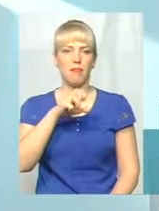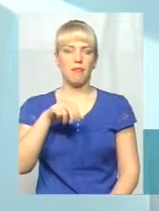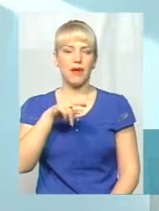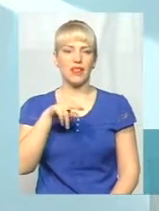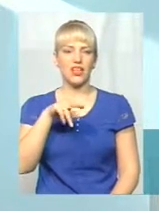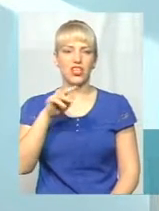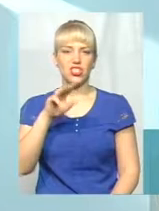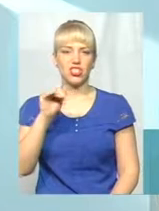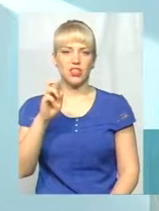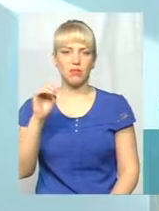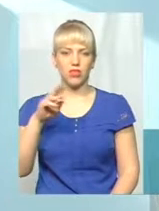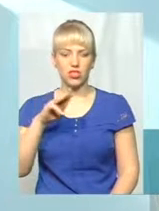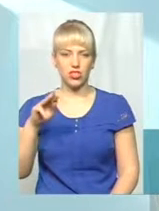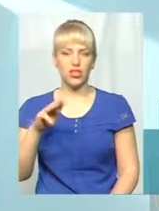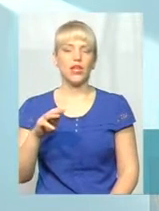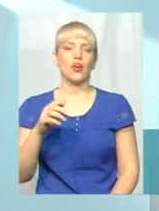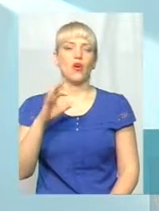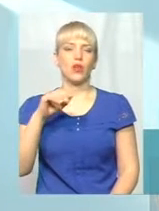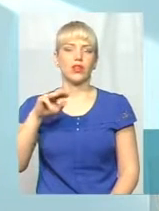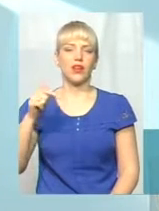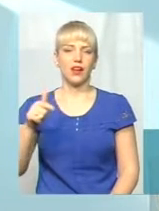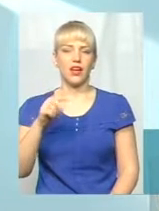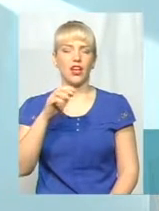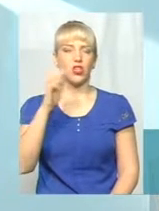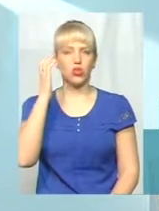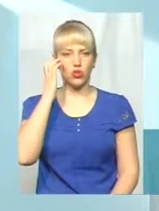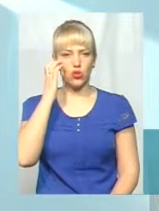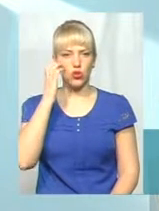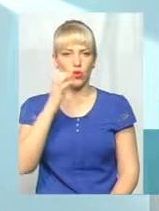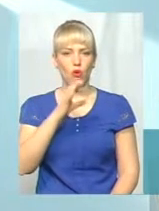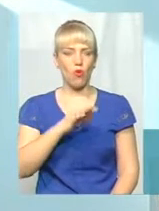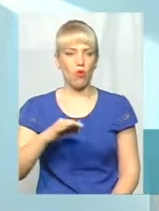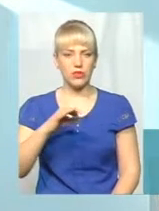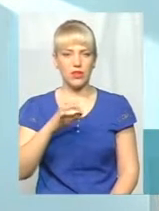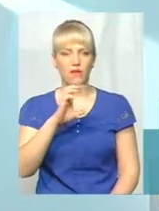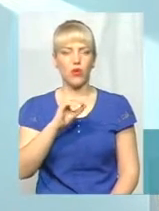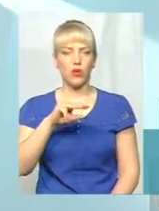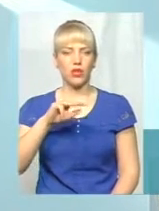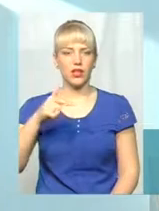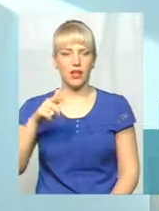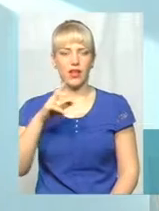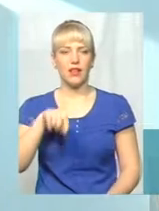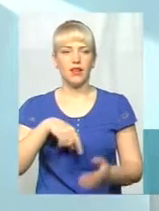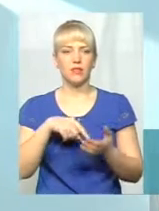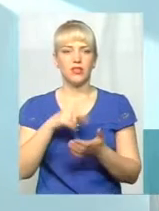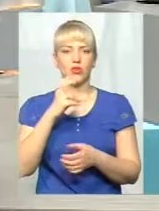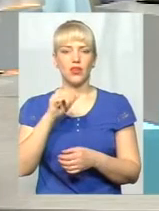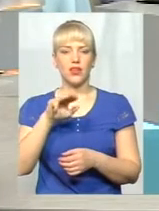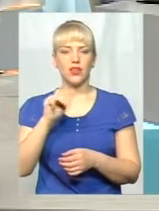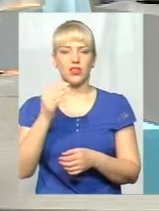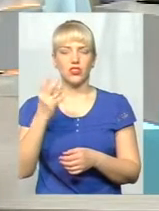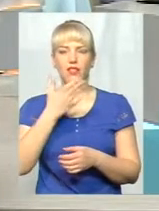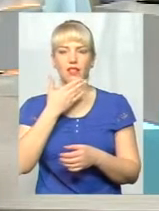Чорноослівський ОТГ і місто Нікішин. Ми ще не пройшли процедуру